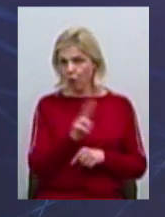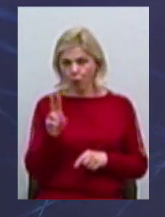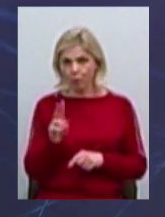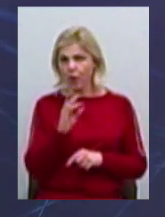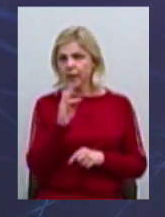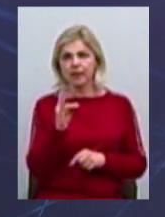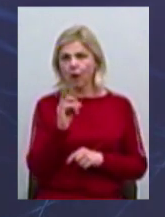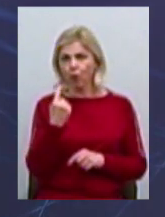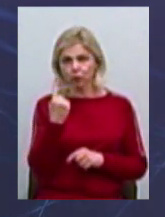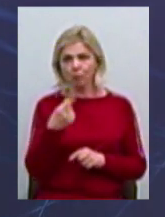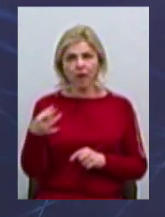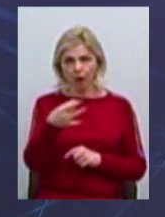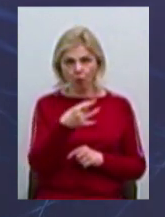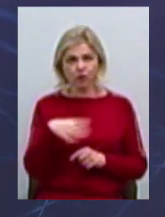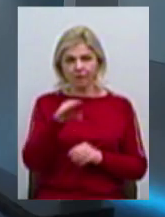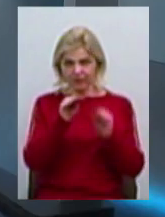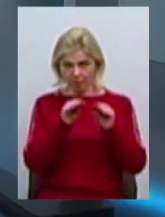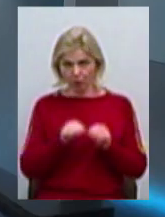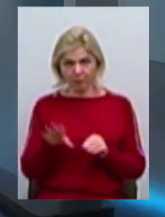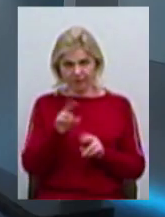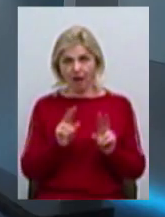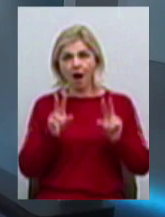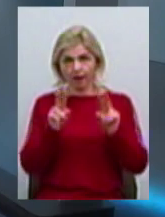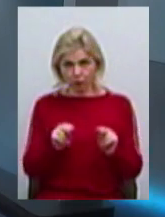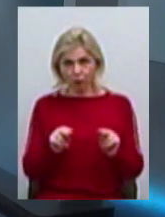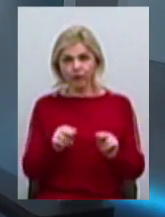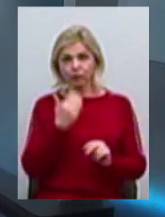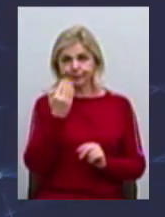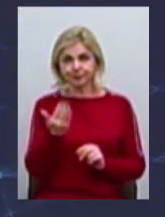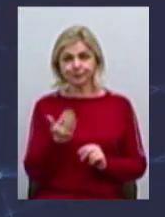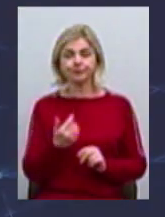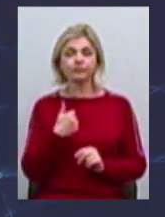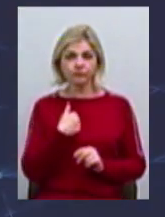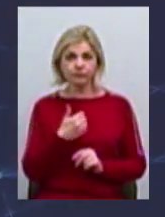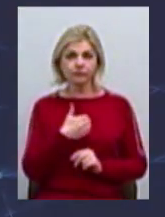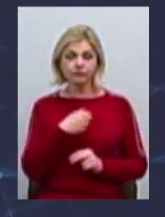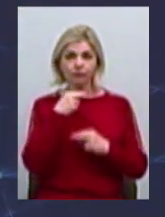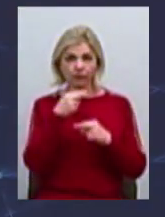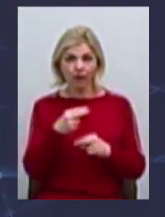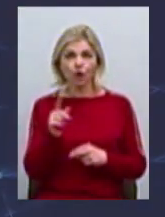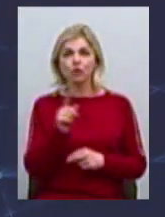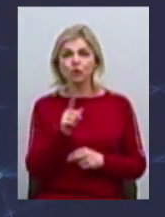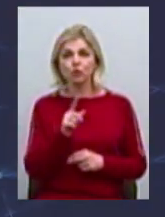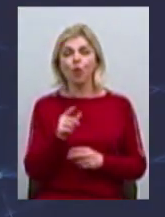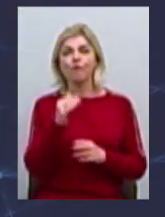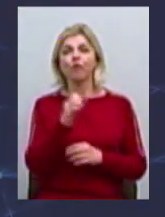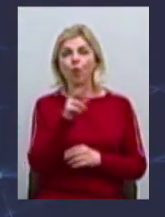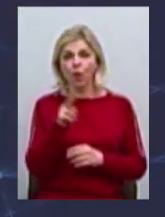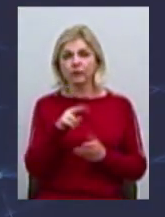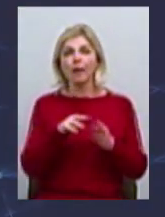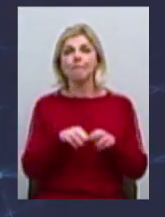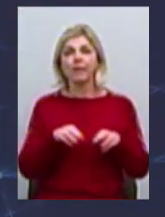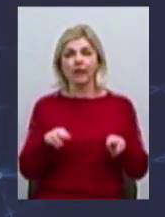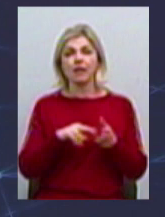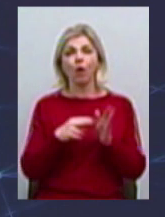Це прописано, все гарантовано? Я більше того хочу зазначити, що Фонд підтримки винаходів Мінекономрозвиток